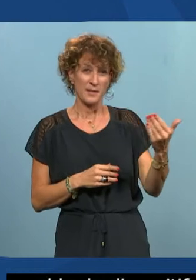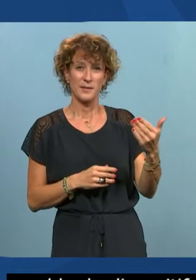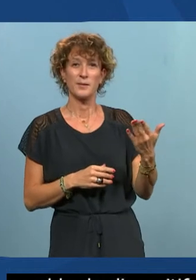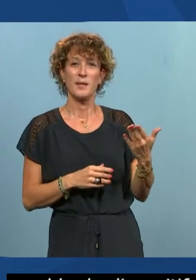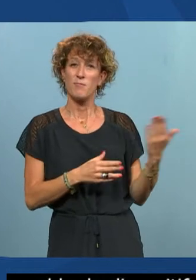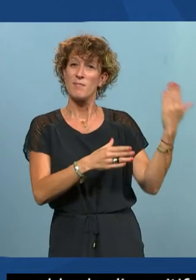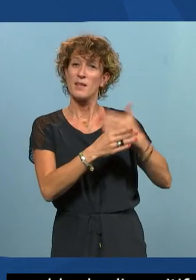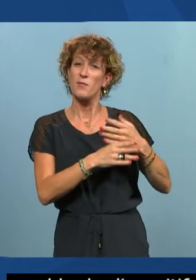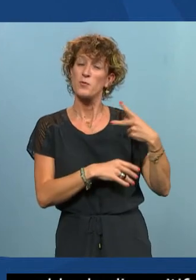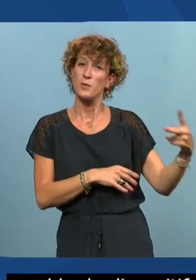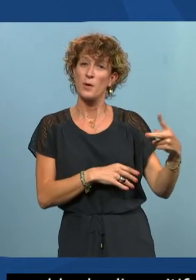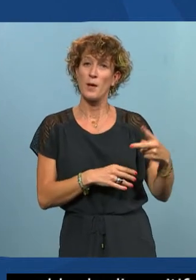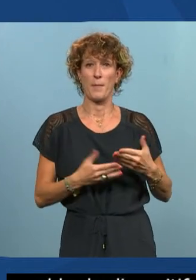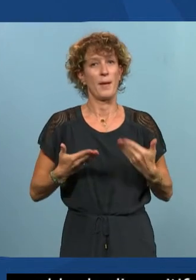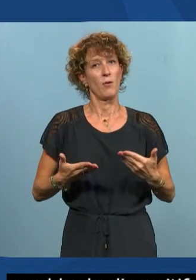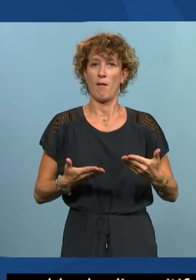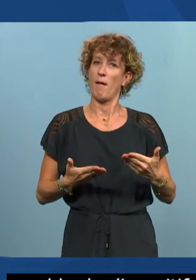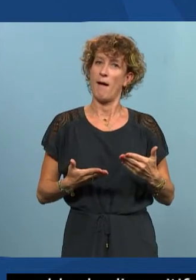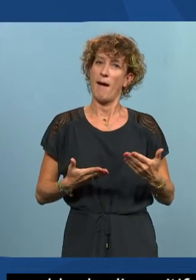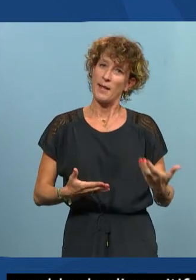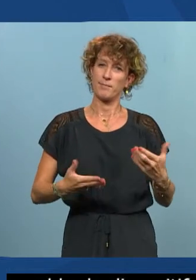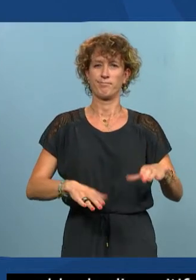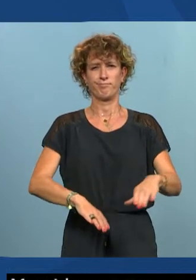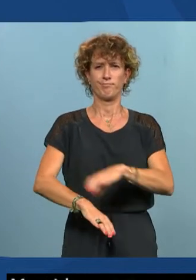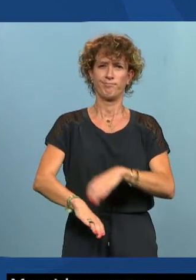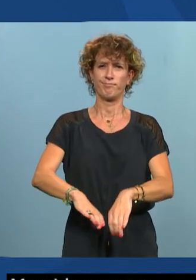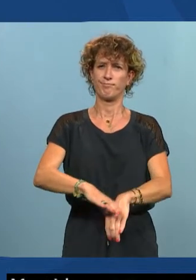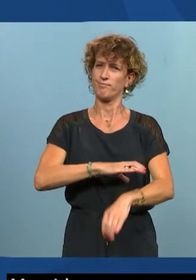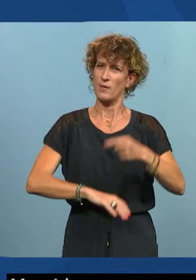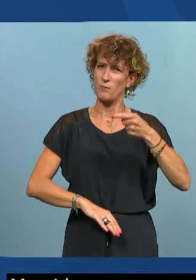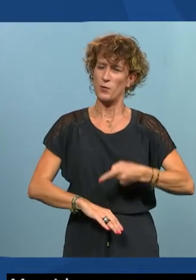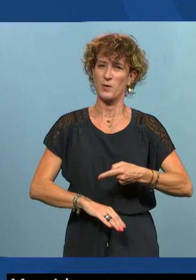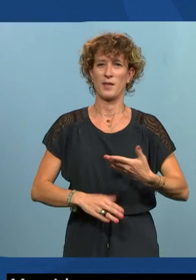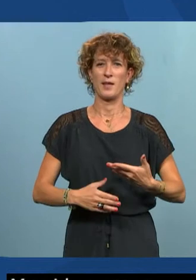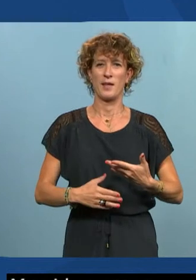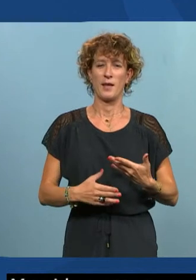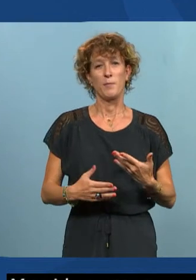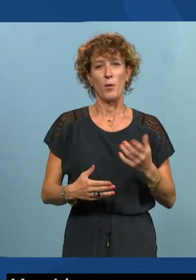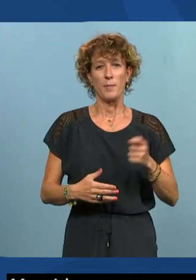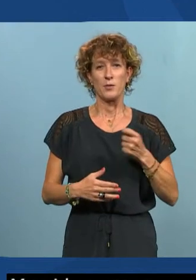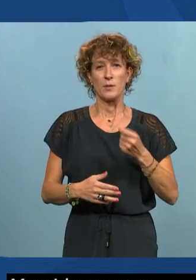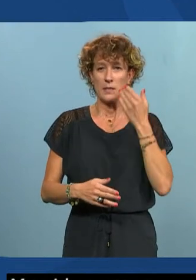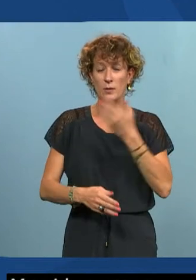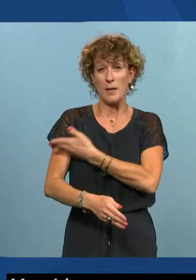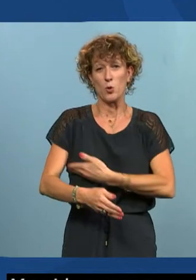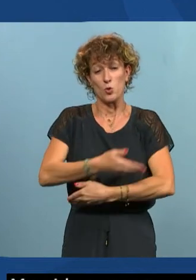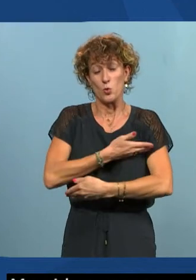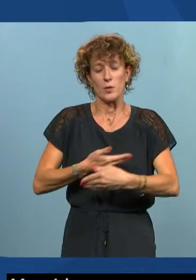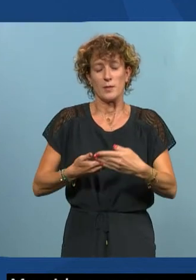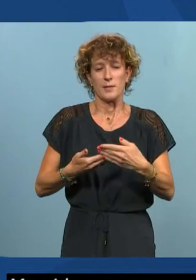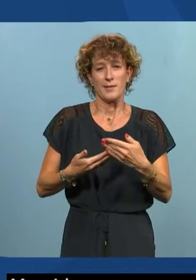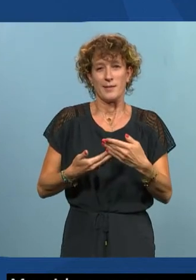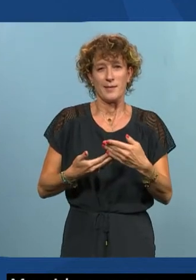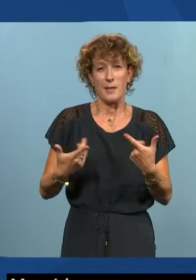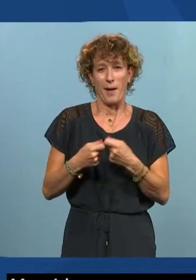intervention. Maintenant, il faut y aller. Il faut encore plus retrousser les manches. Enfin, retrousser les manches, c'est un terme pas approprié quand on a des manches courtes, mais elles sont déjà